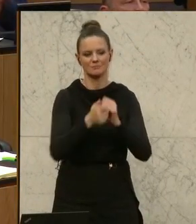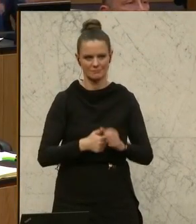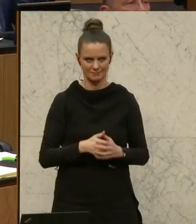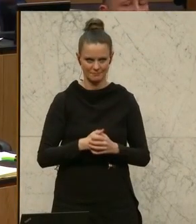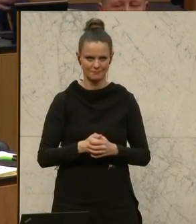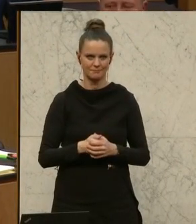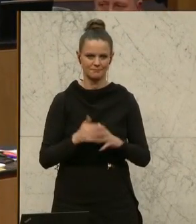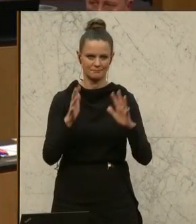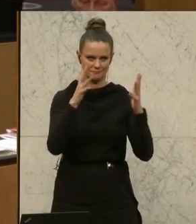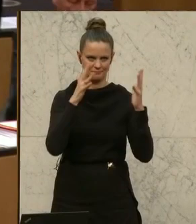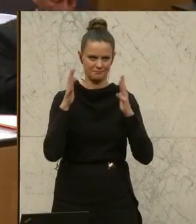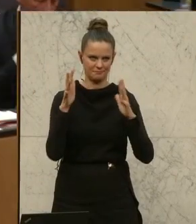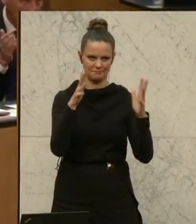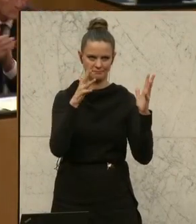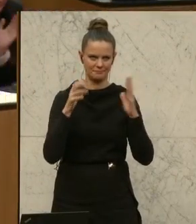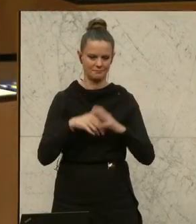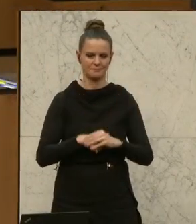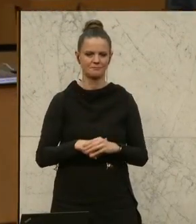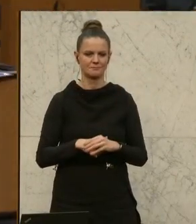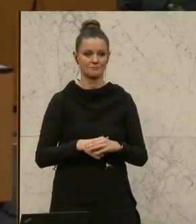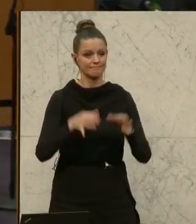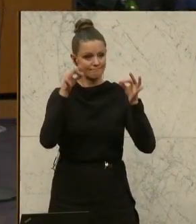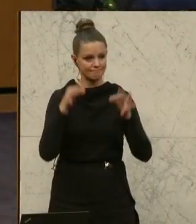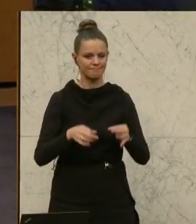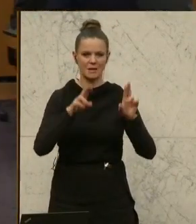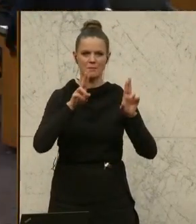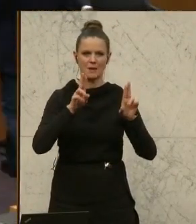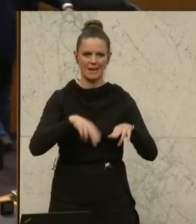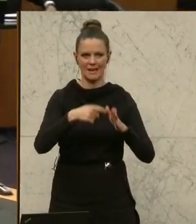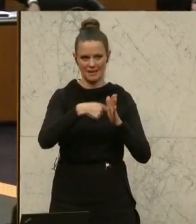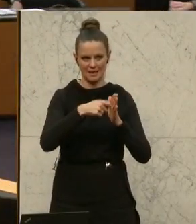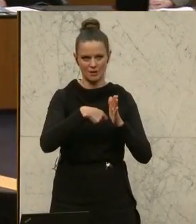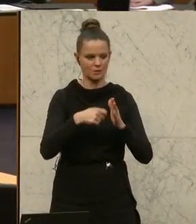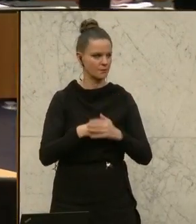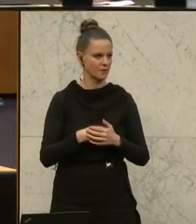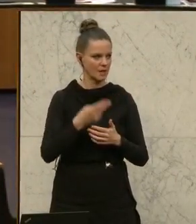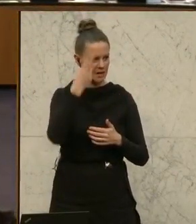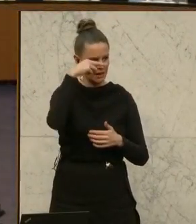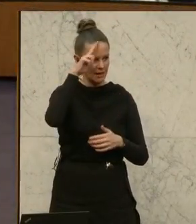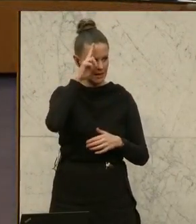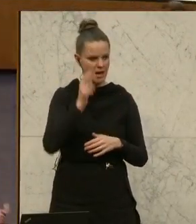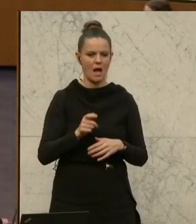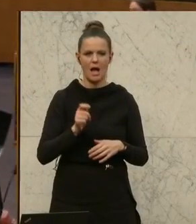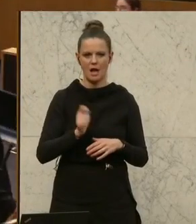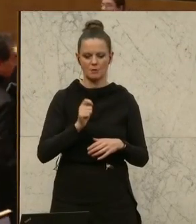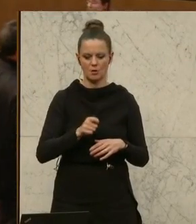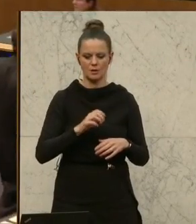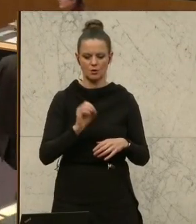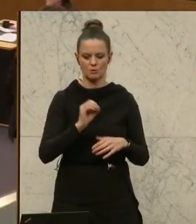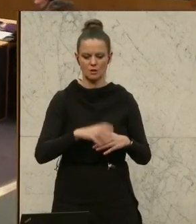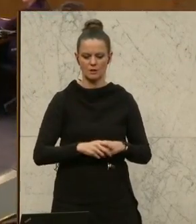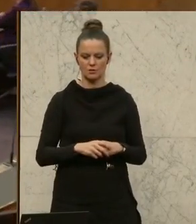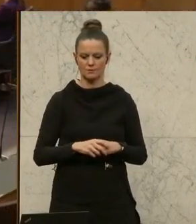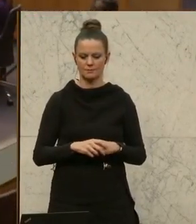Herbert Kickl, FPÖ-Klubbobmann, war das mit dem ersten Ordnungsruf im neu sanierten Hohenhaus. Die Regierung handele